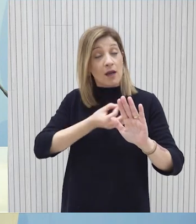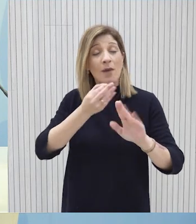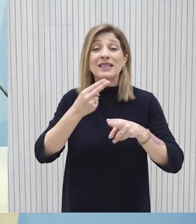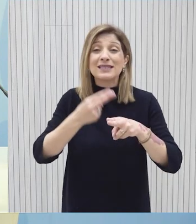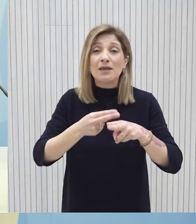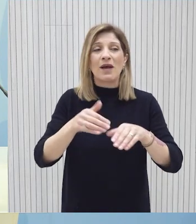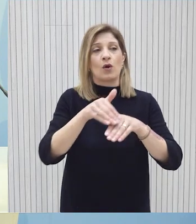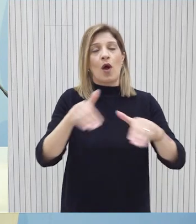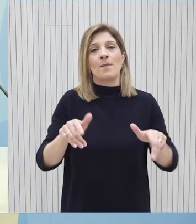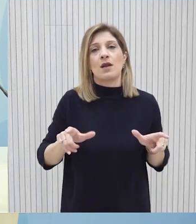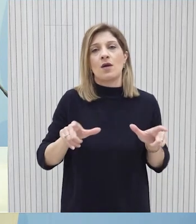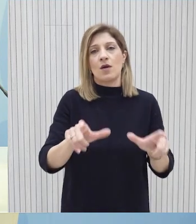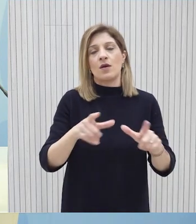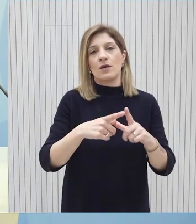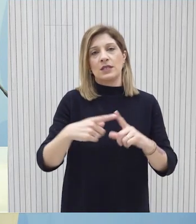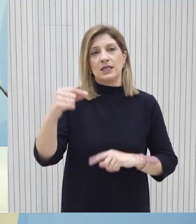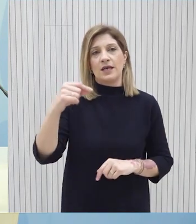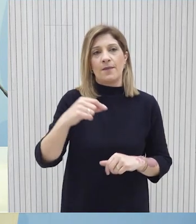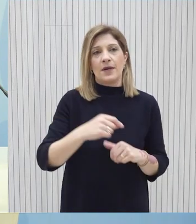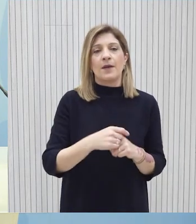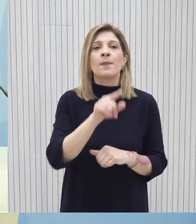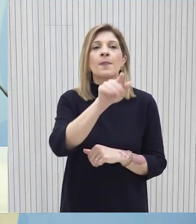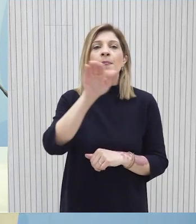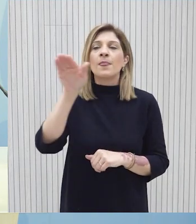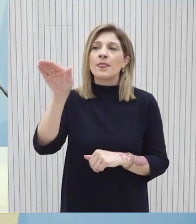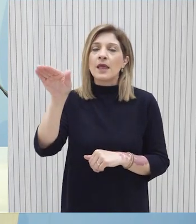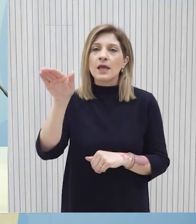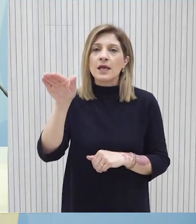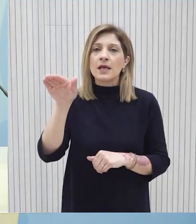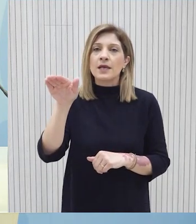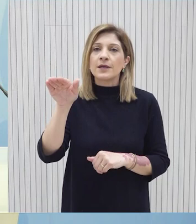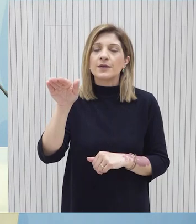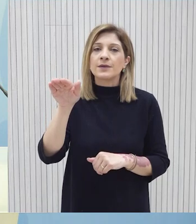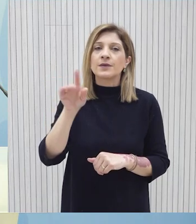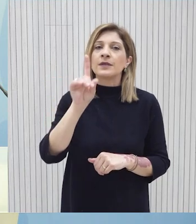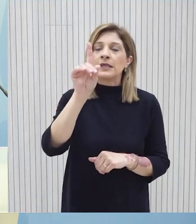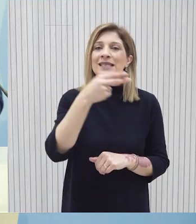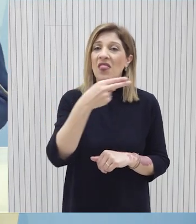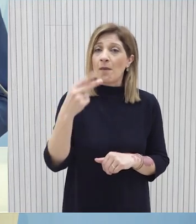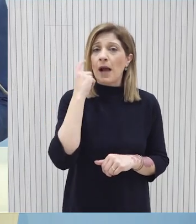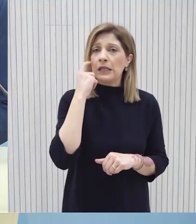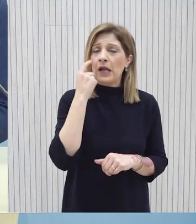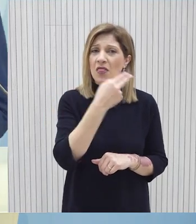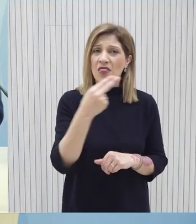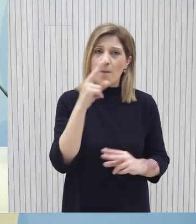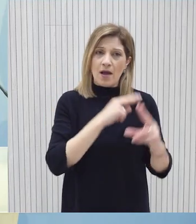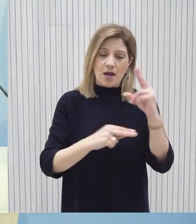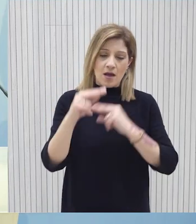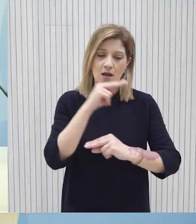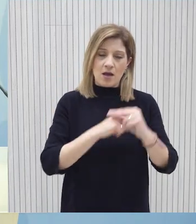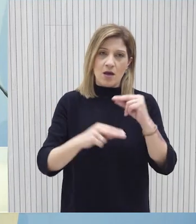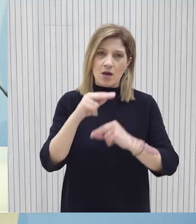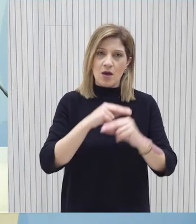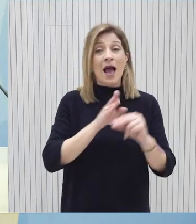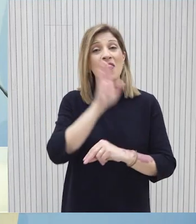της χώρας μας να είναι στο βέλτιστο Κύριε Πρόεδρο, αντιλαμβάνομαστε ότι ένα από τα χρόνια που ήσως συζητήσει ο πρόεδρος της Δημοκρατίας της